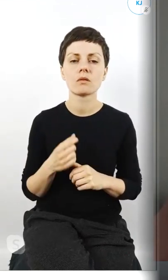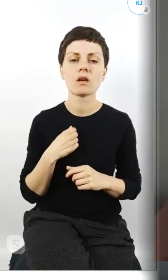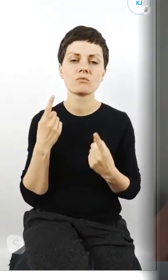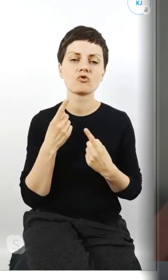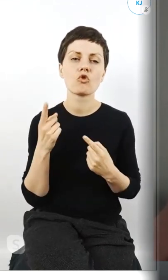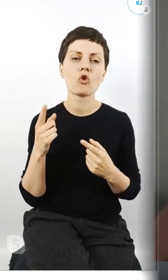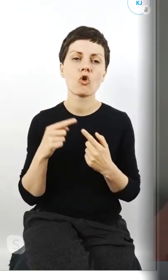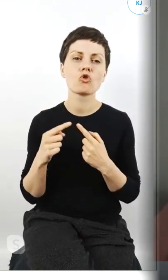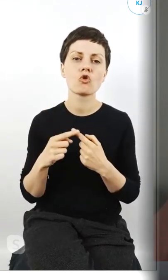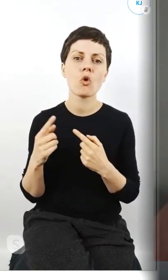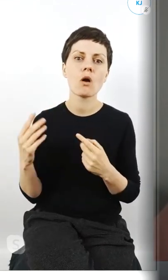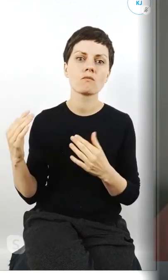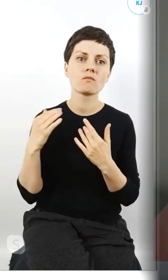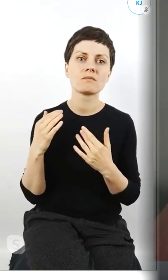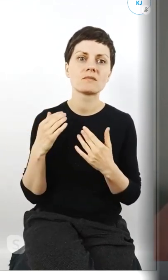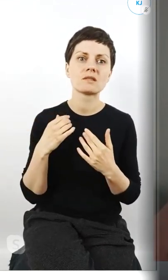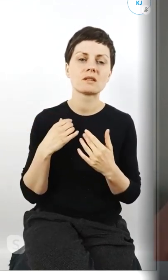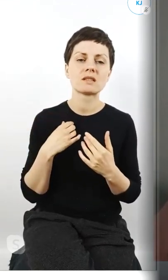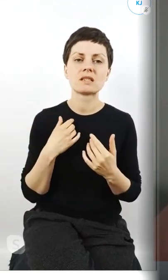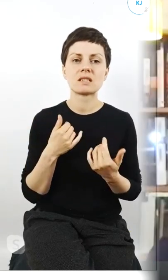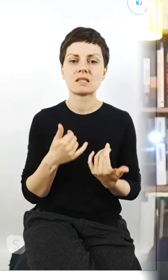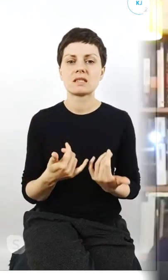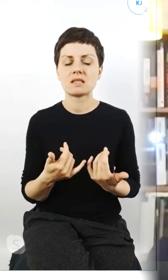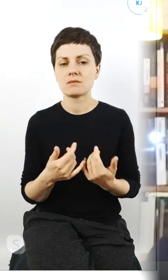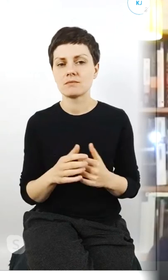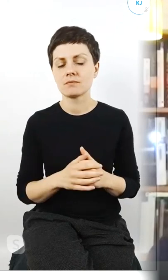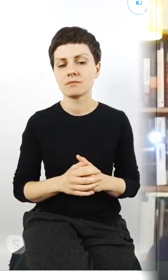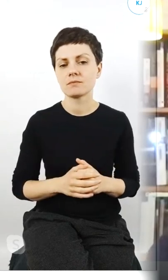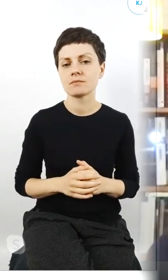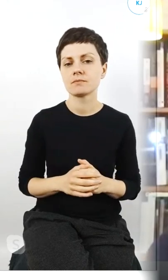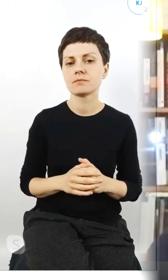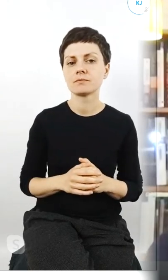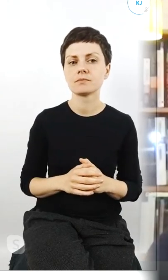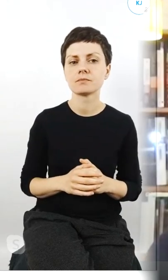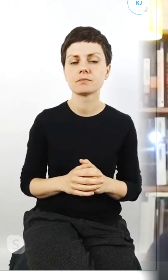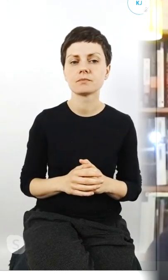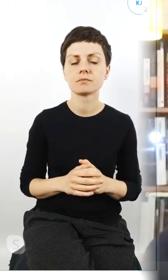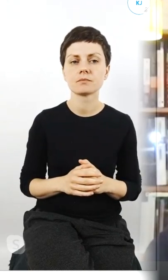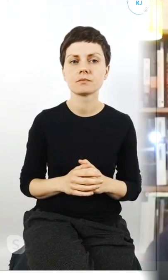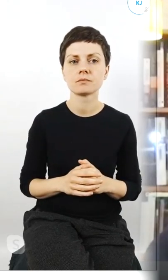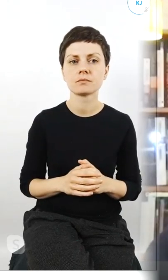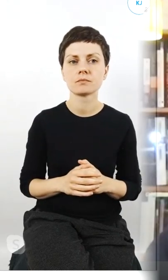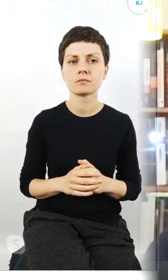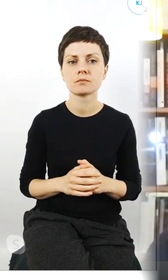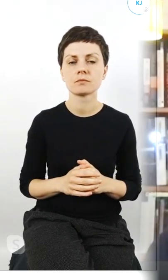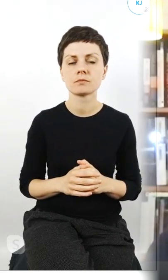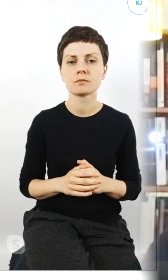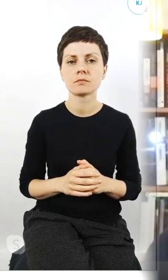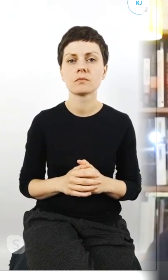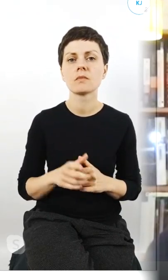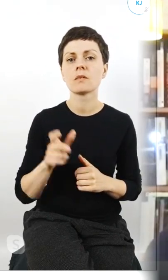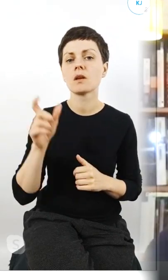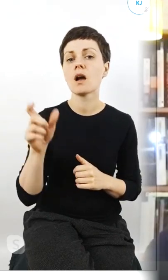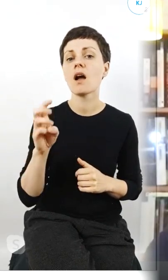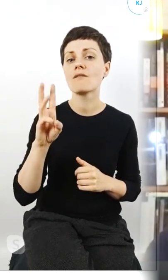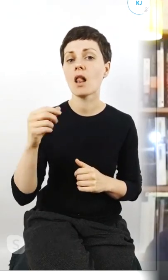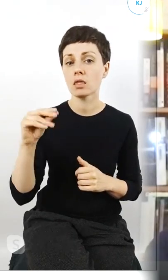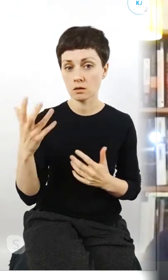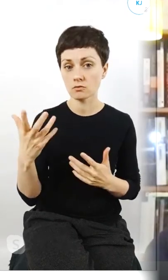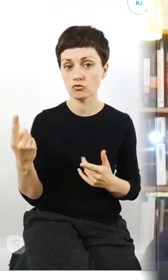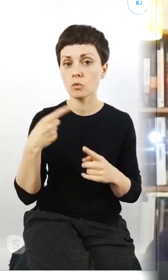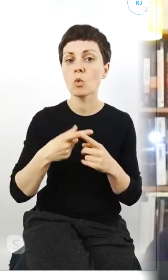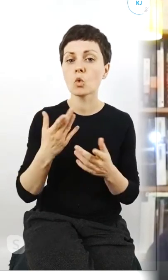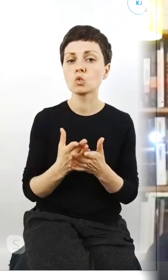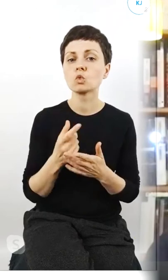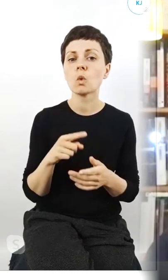tak strasznie odpychać że nie mamy w nich wsparcia dzięki Waldku będziemy powoli podsumowywać